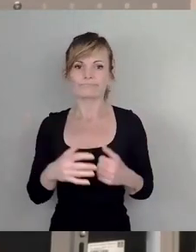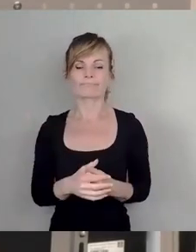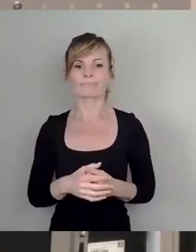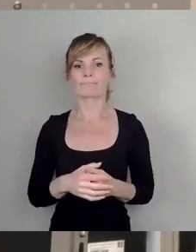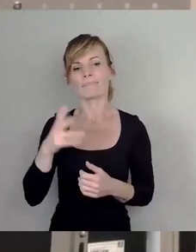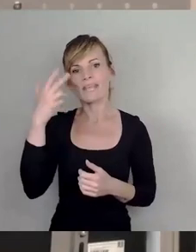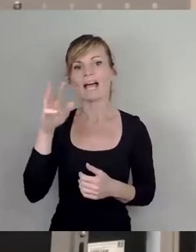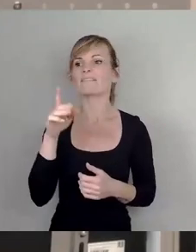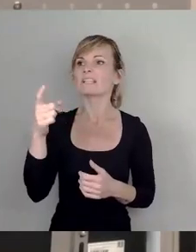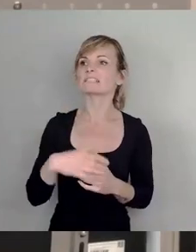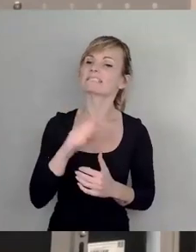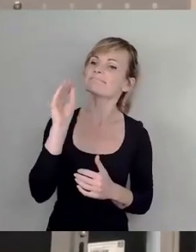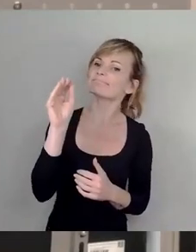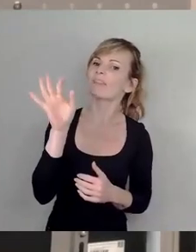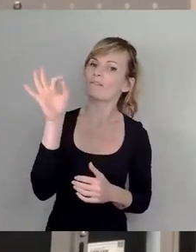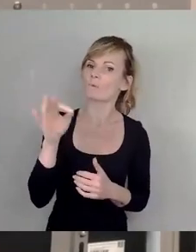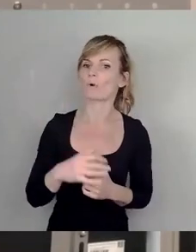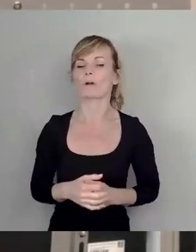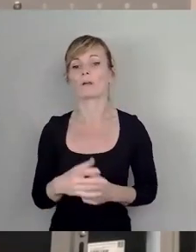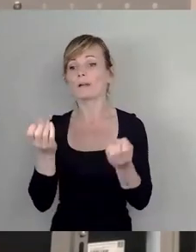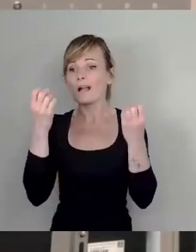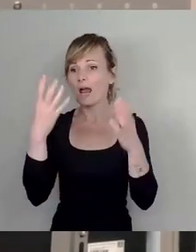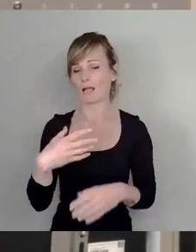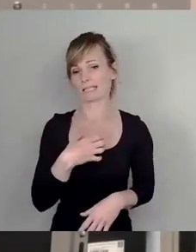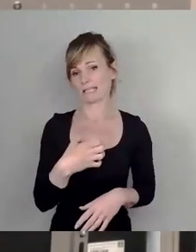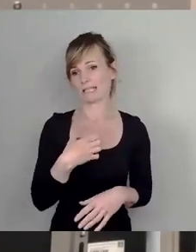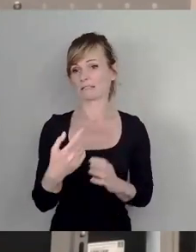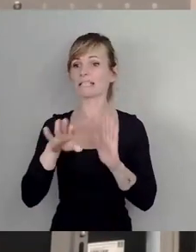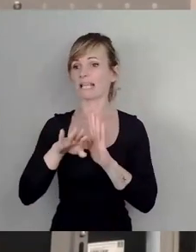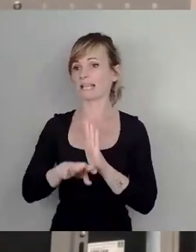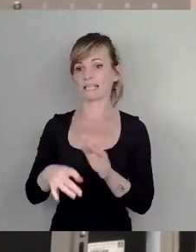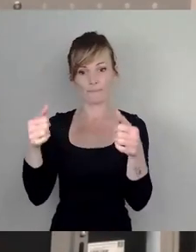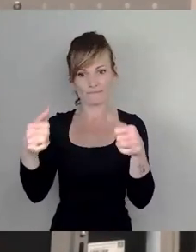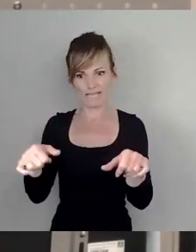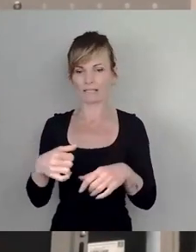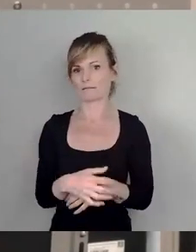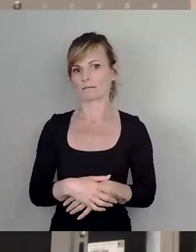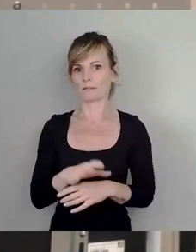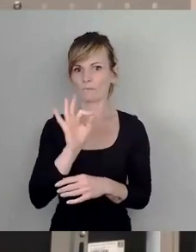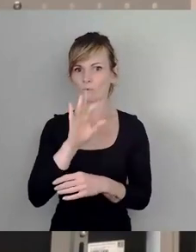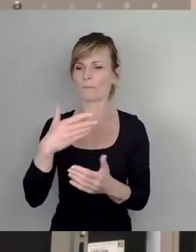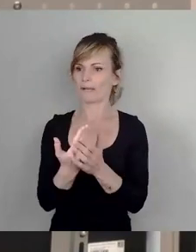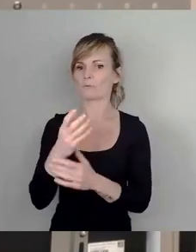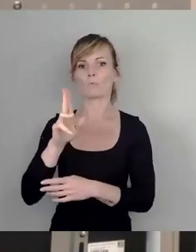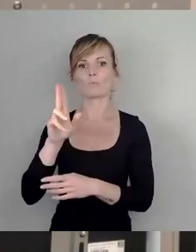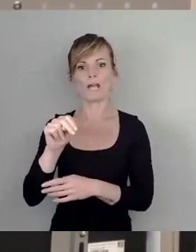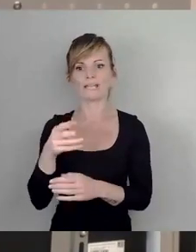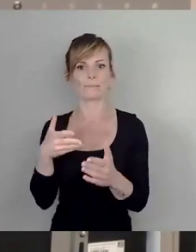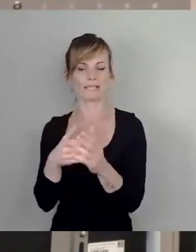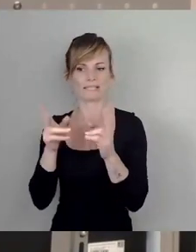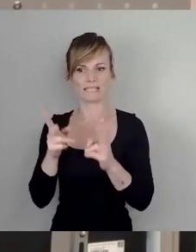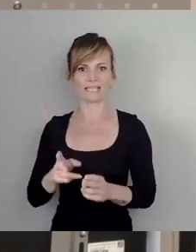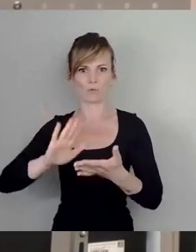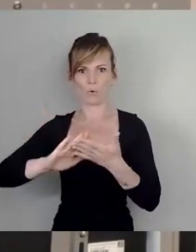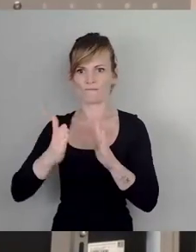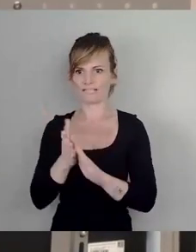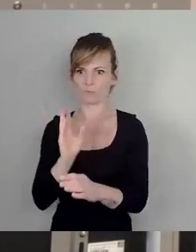gerichtet. Natürlich hat Dresden gesetzliche Verpflichtungen zum Beispiel im Rahmen der UN-Behindertenrechtskonvention Dinge zu machen.